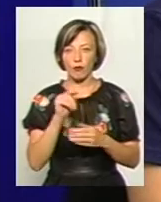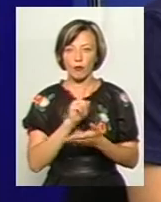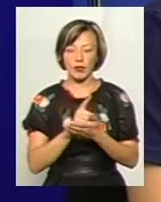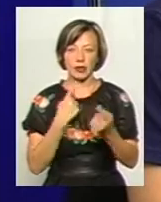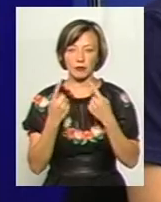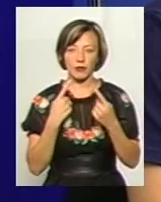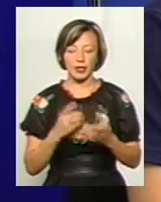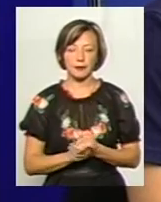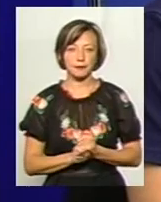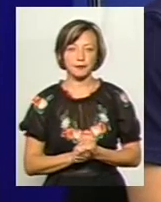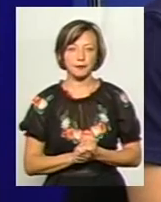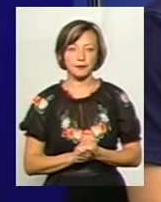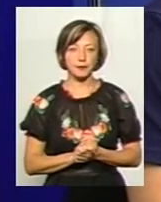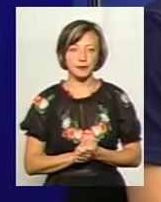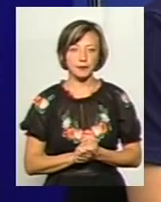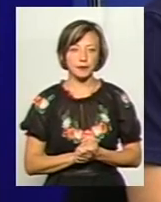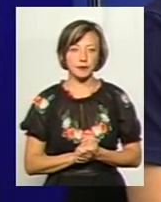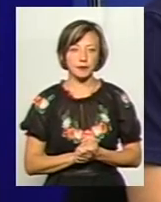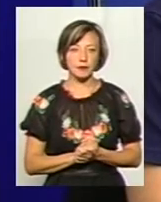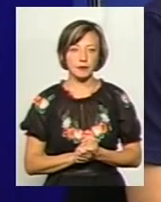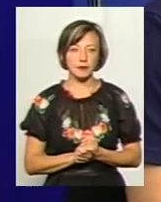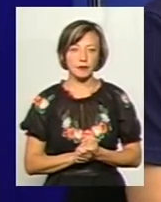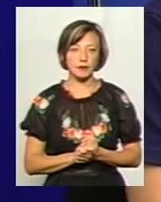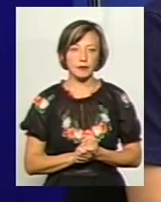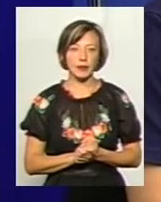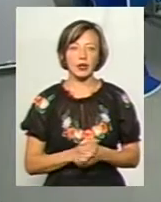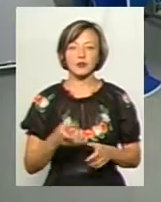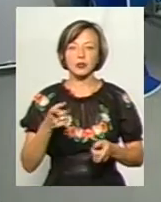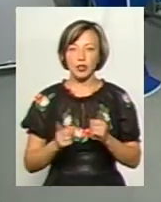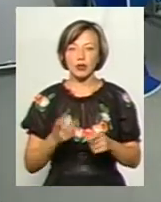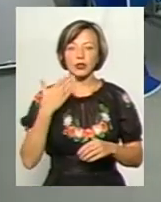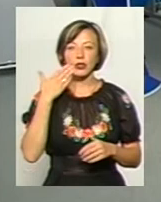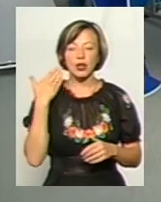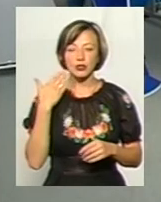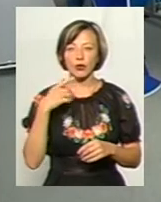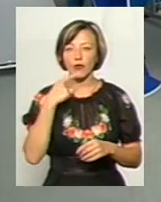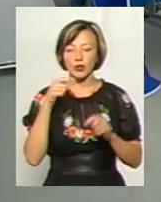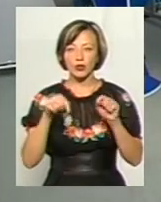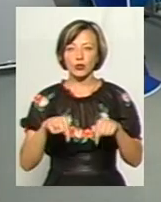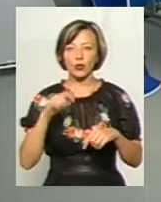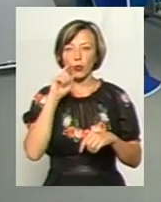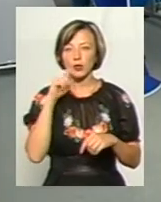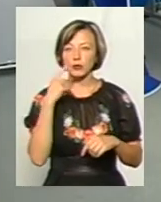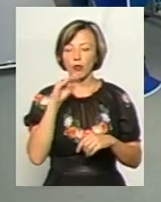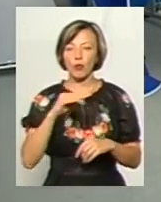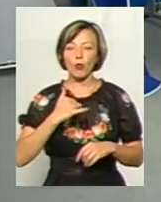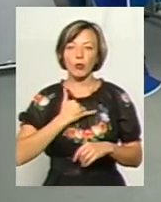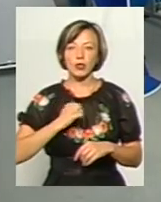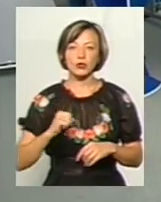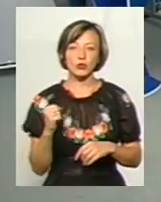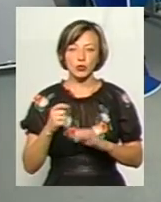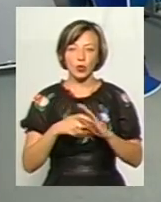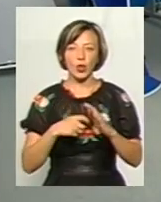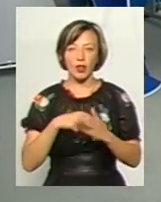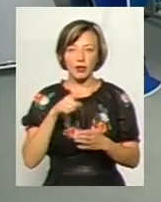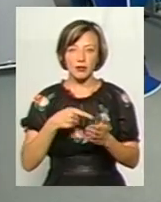розмовляти. Ну, звичайно, нам легше тут говорити про українську мову. Я просто згадав одну фразу, у мене хороший друг, він з